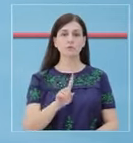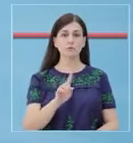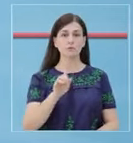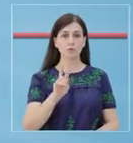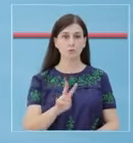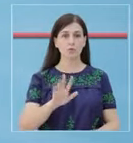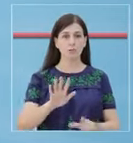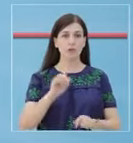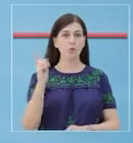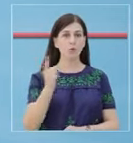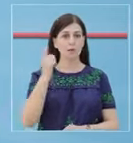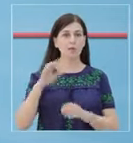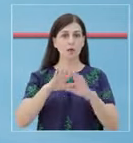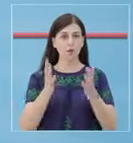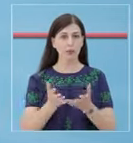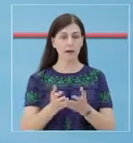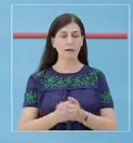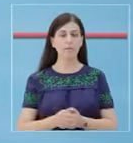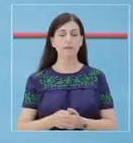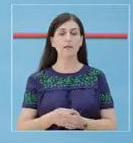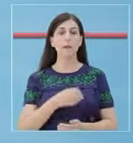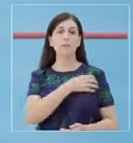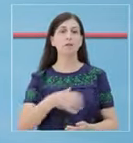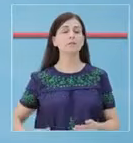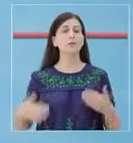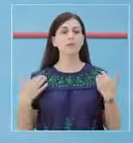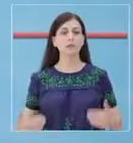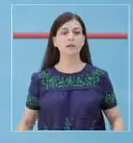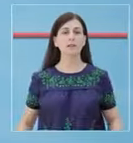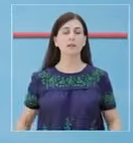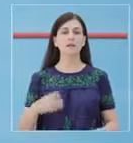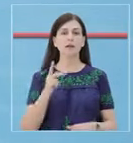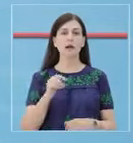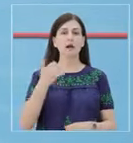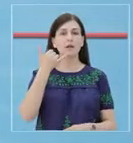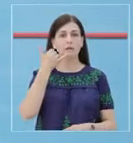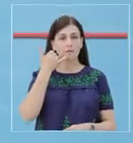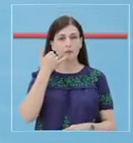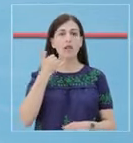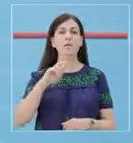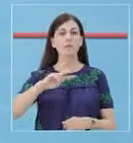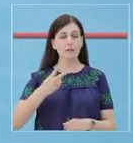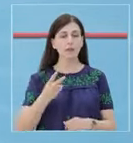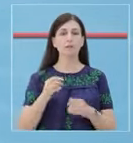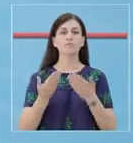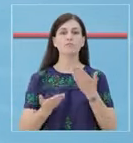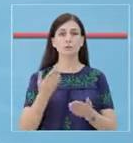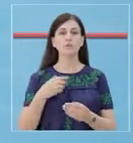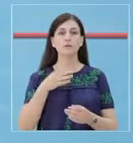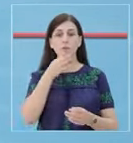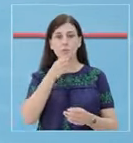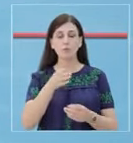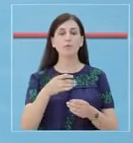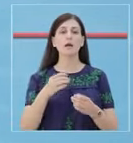telefonojnë në numrin e urgjensës kontare 127. Ministria Shëndecis ka vënd në dispozicion për pyetje apo